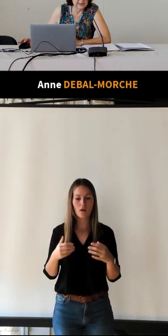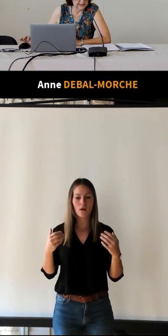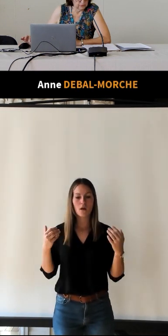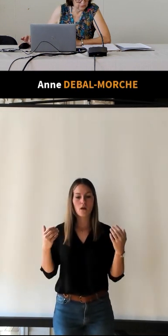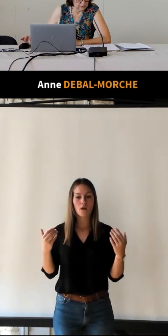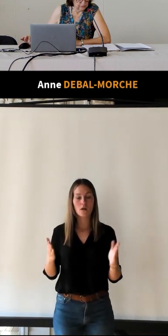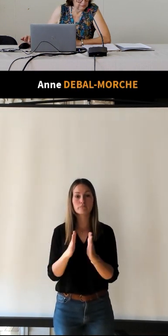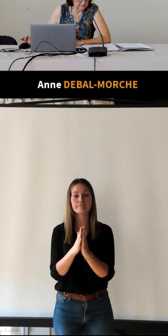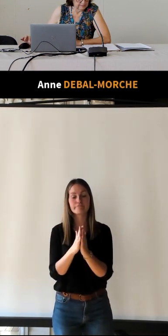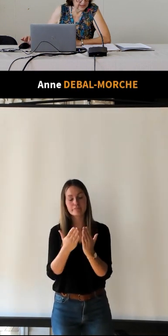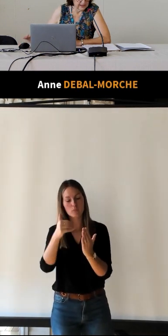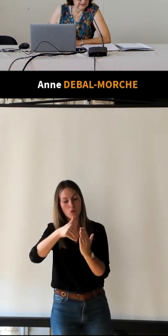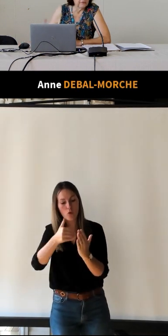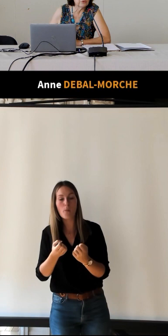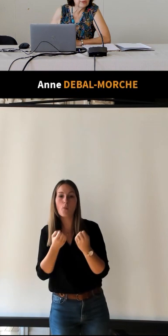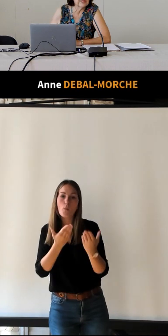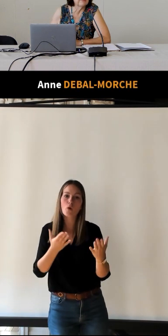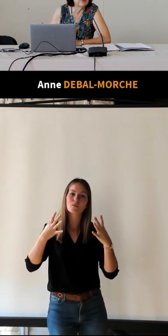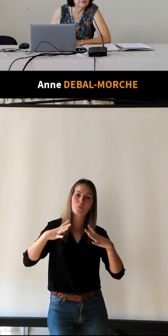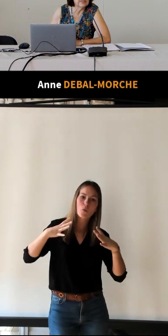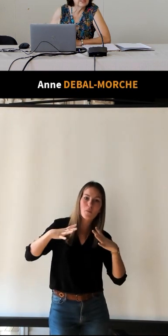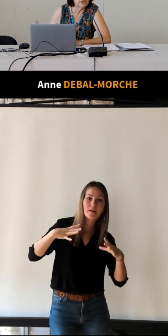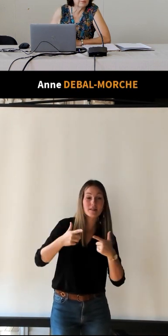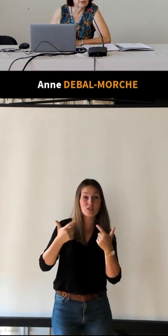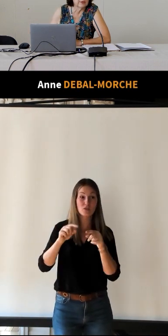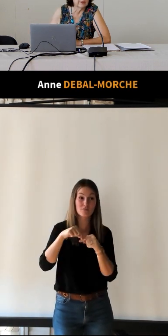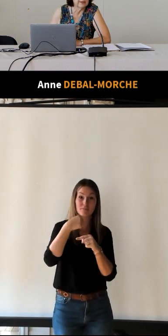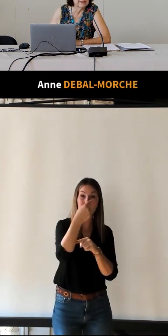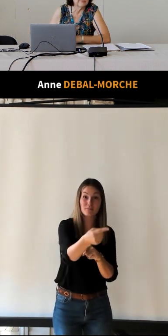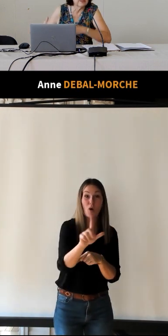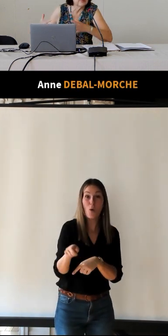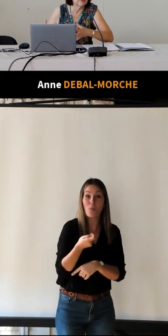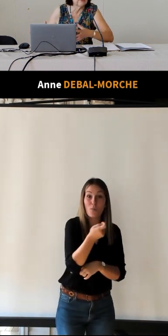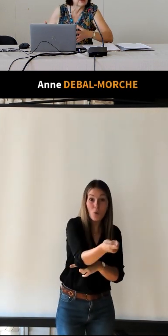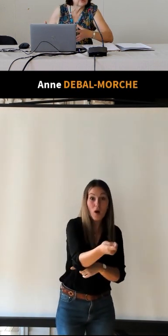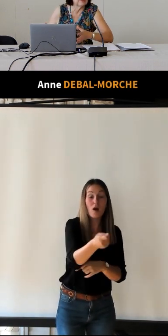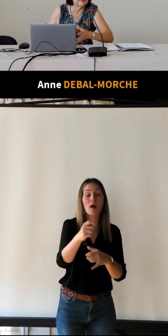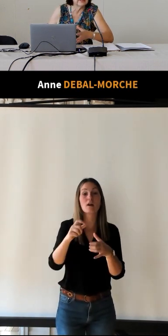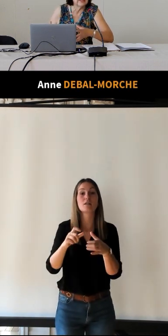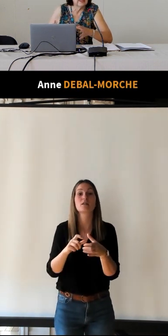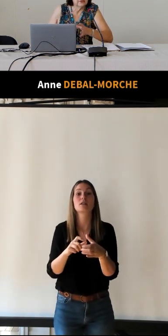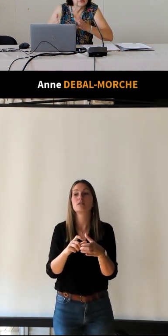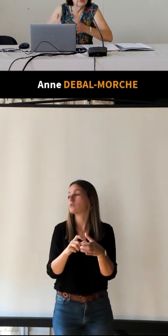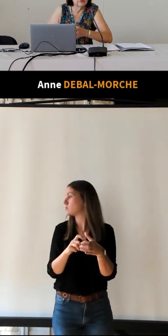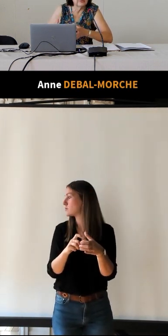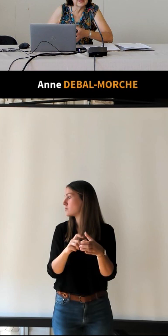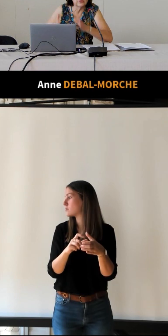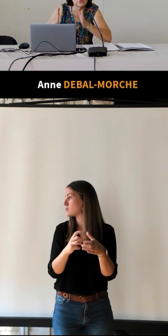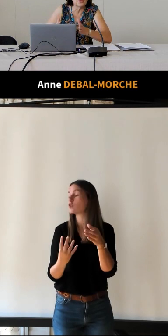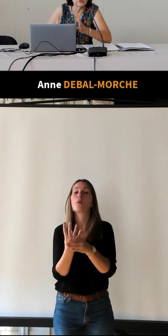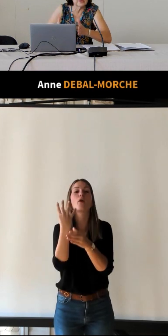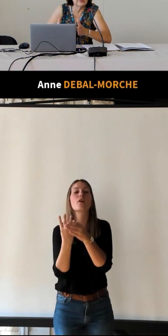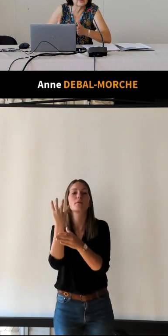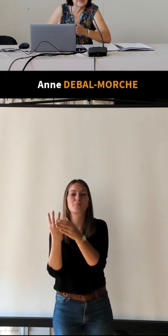propose des excursions, mais qui vont jusqu'à Blois et Chambord. C'est un petit peu ce qu'on va retrouver, le côté